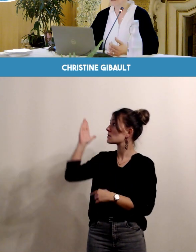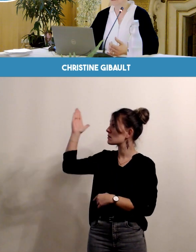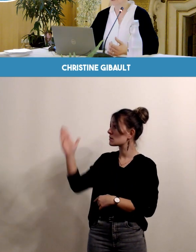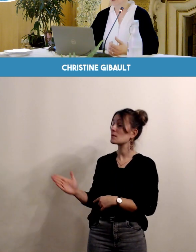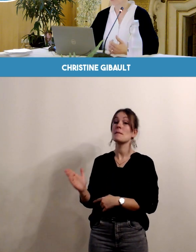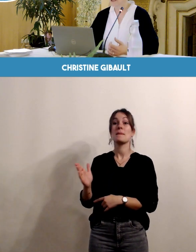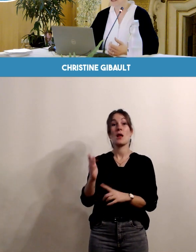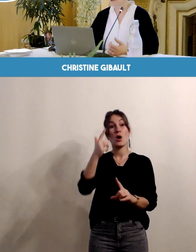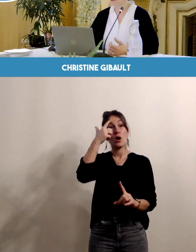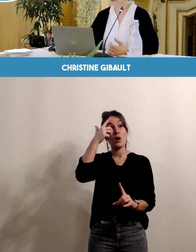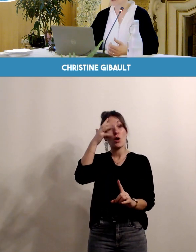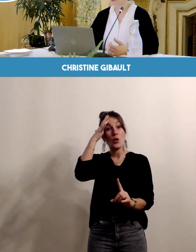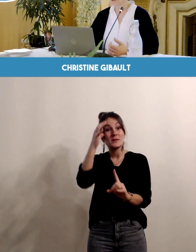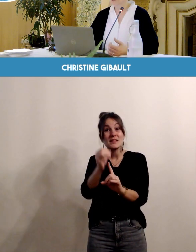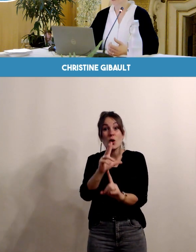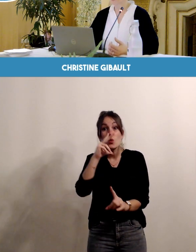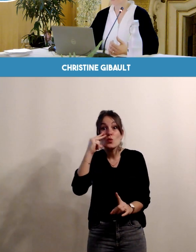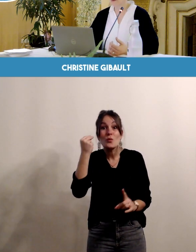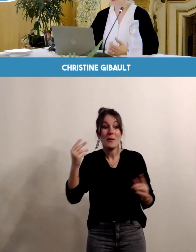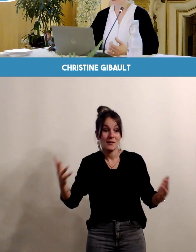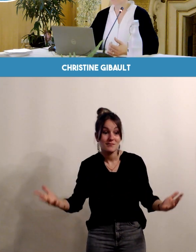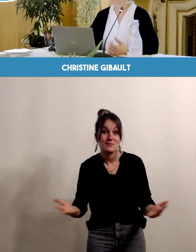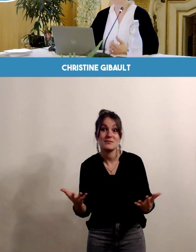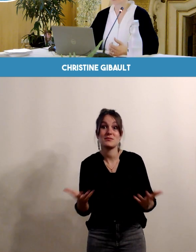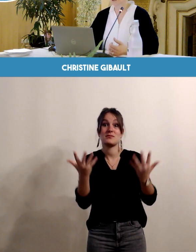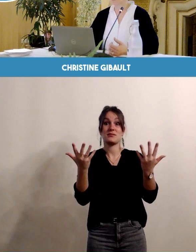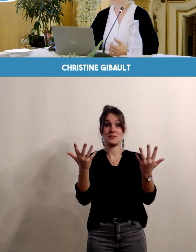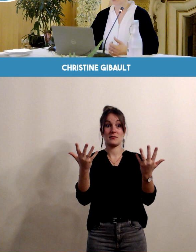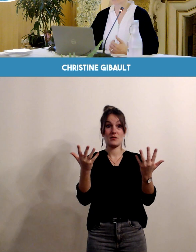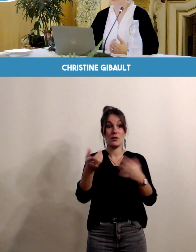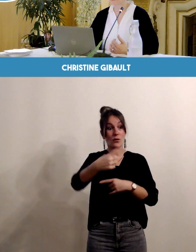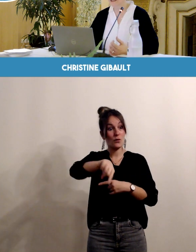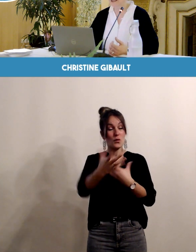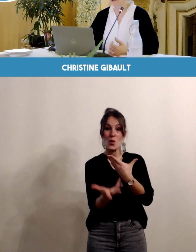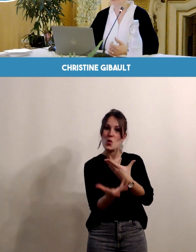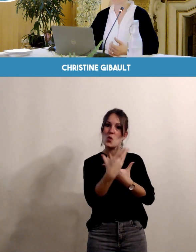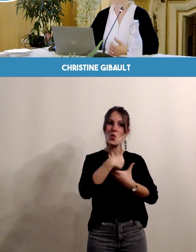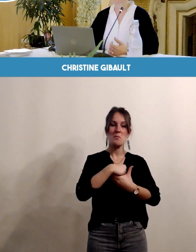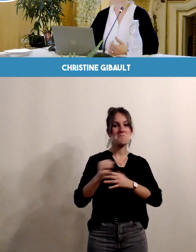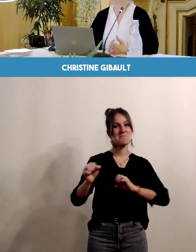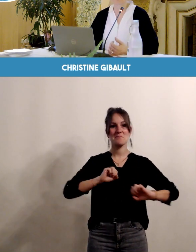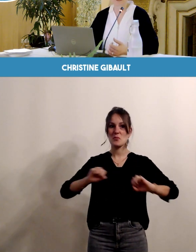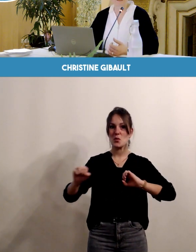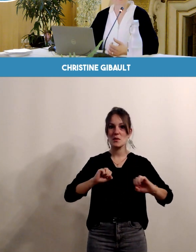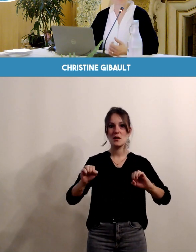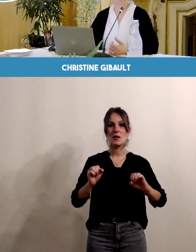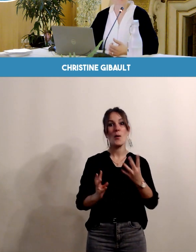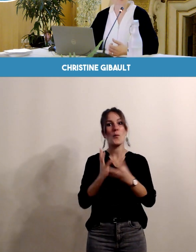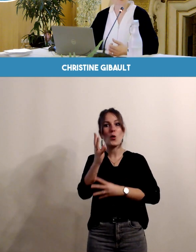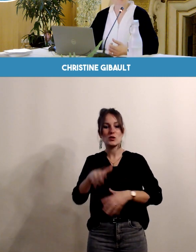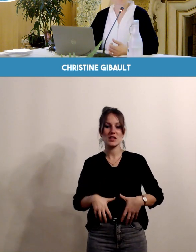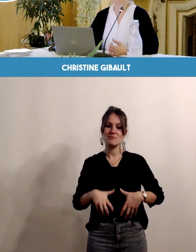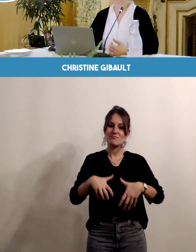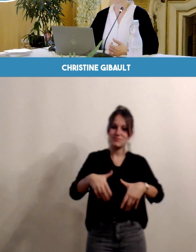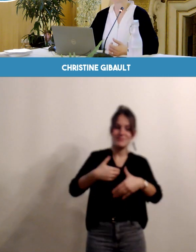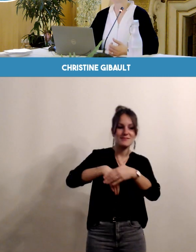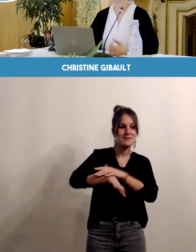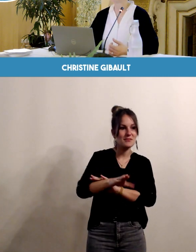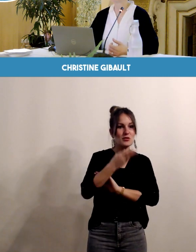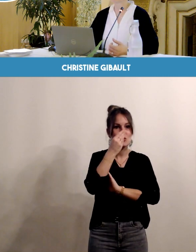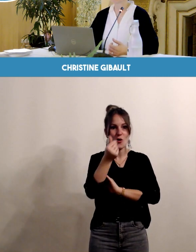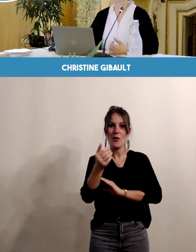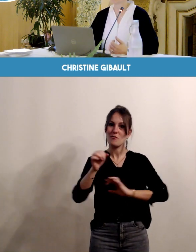humaniste de la naissance qui favorise votre participation active dans votre projet de naissance et